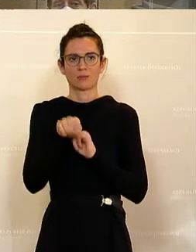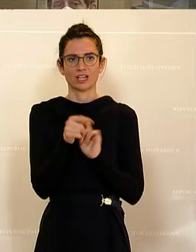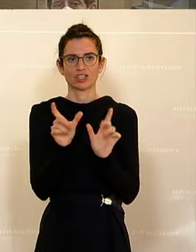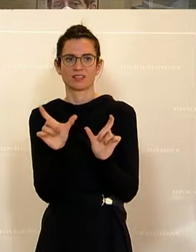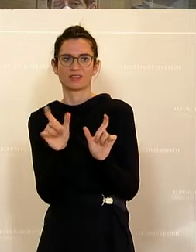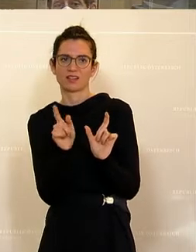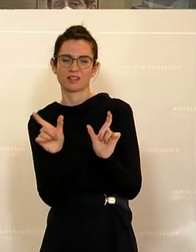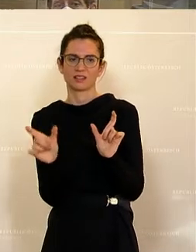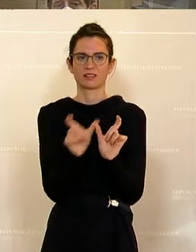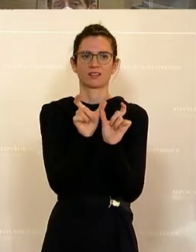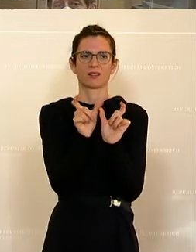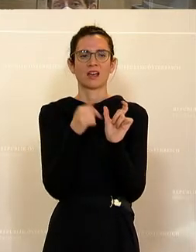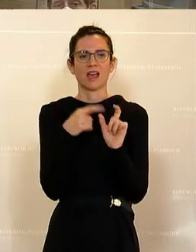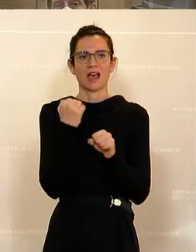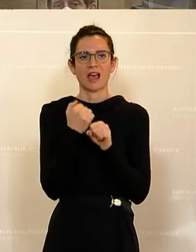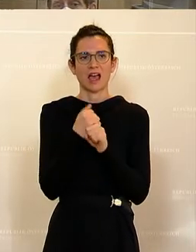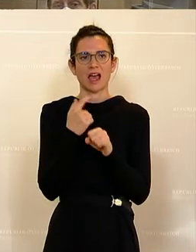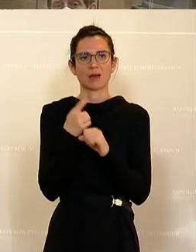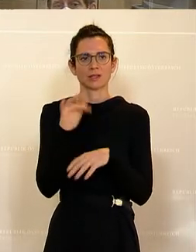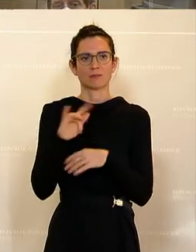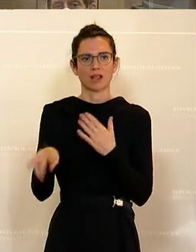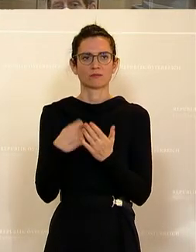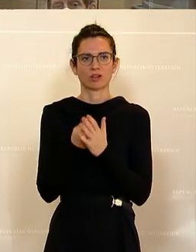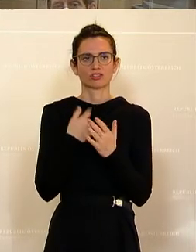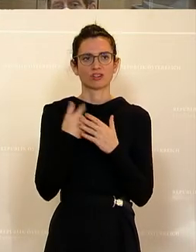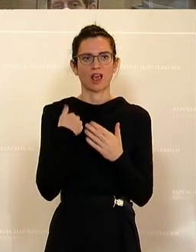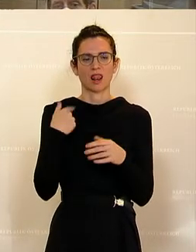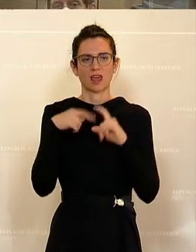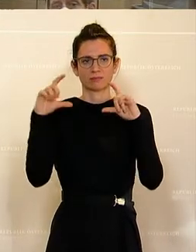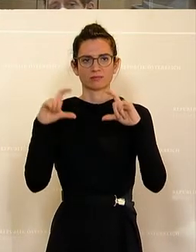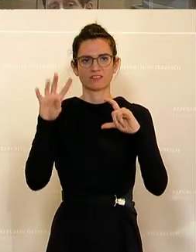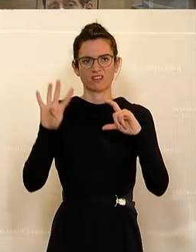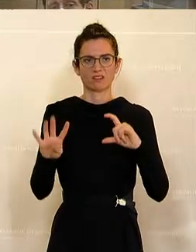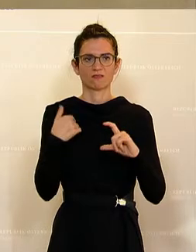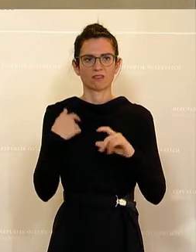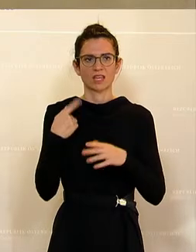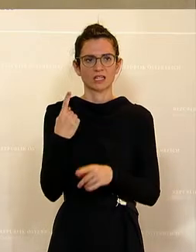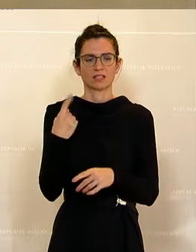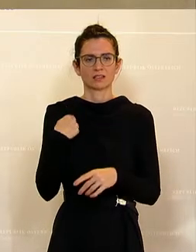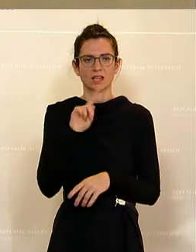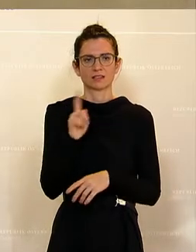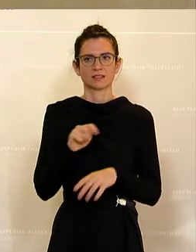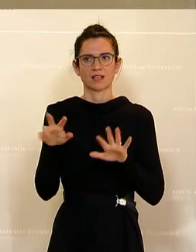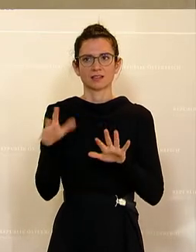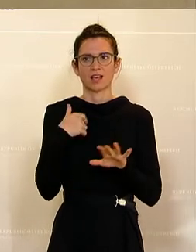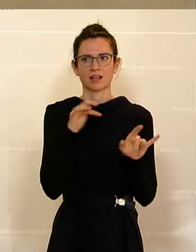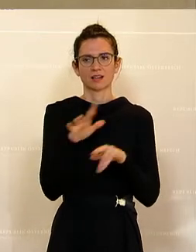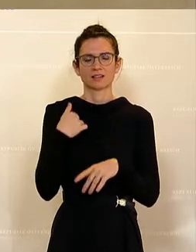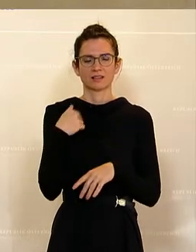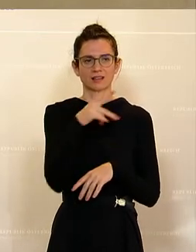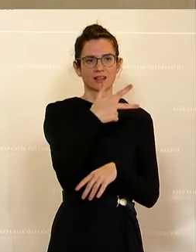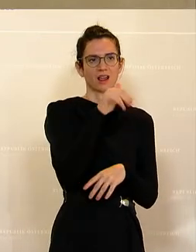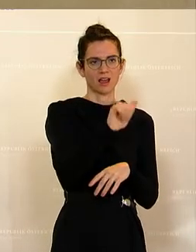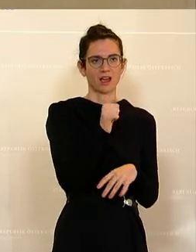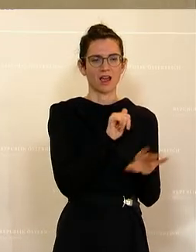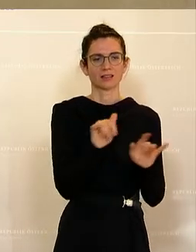Wortfolge des Arbeitsplatzpauschales gemäß § 4 Absatz 4 Ziffer 8 eingefügt. b. In Absatz 3a werden nach